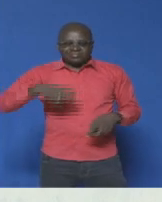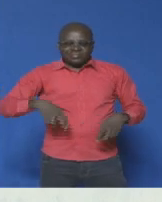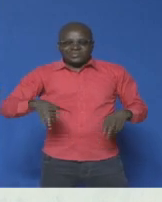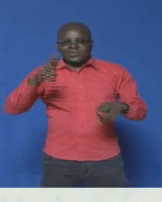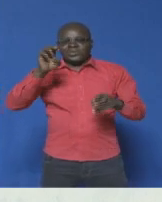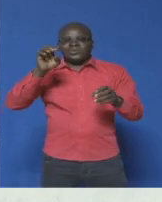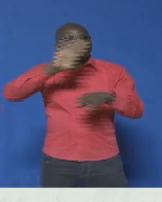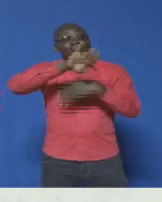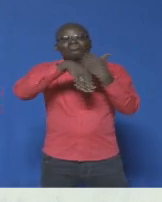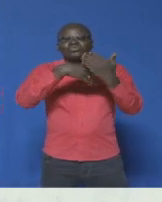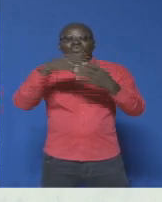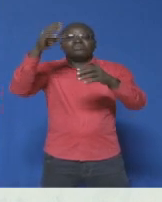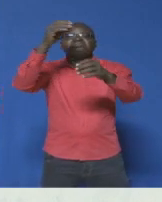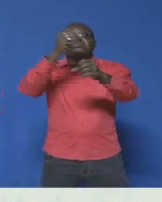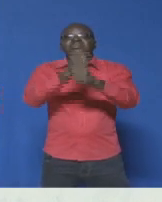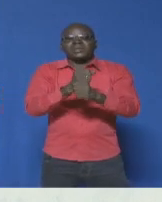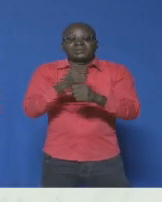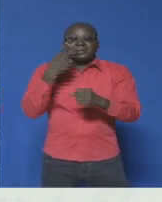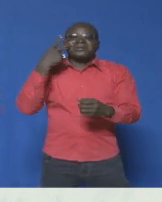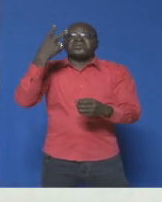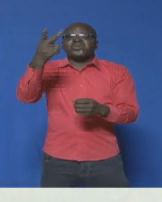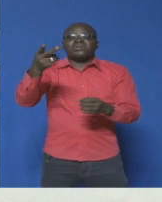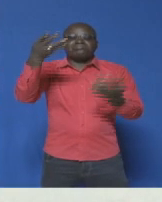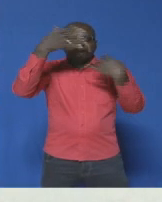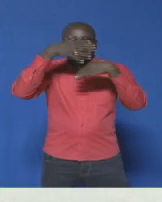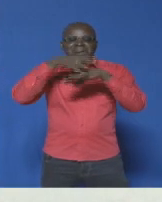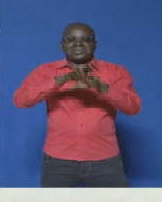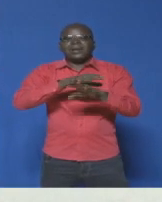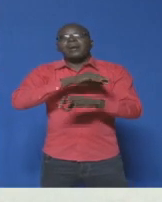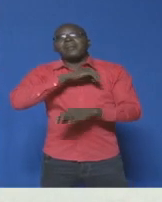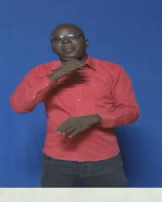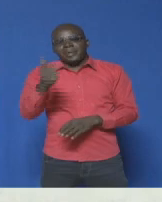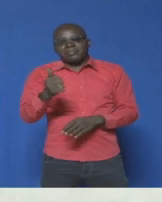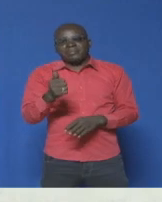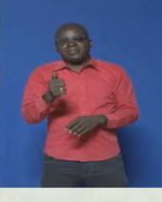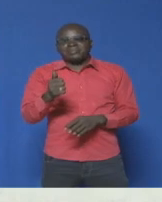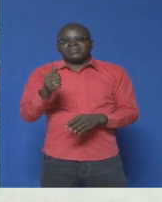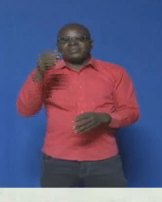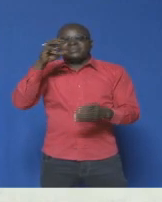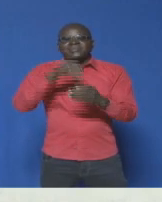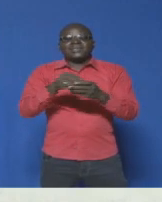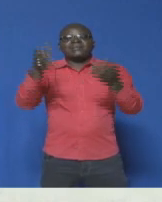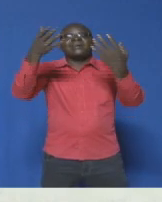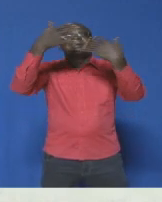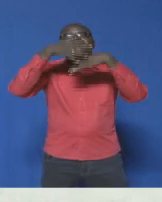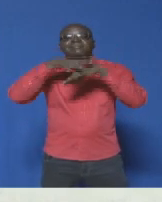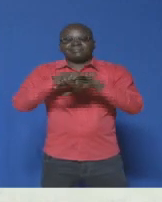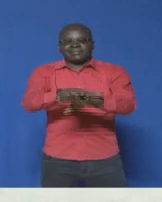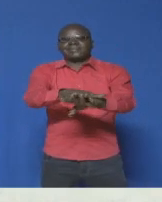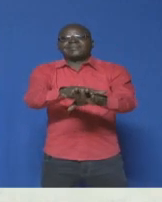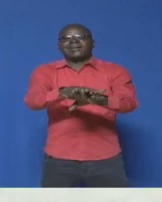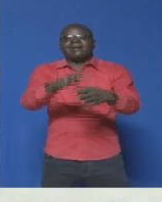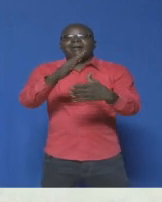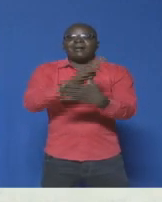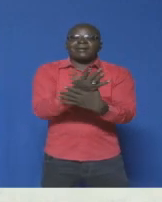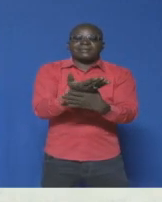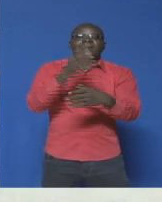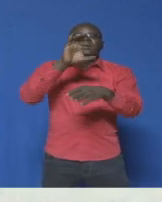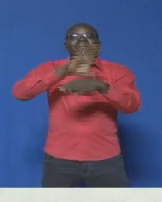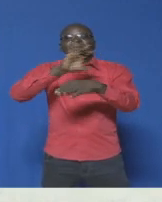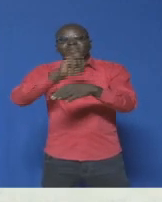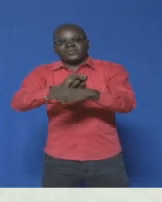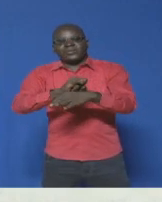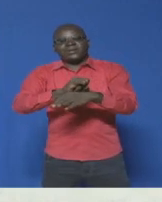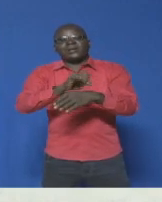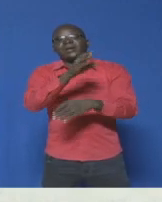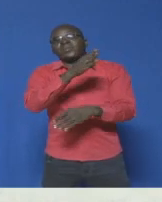absorbé, voire désintégré. Parlons maintenant intégration, notamment entre la Côte d'Ivoire et le Burkina Faso,